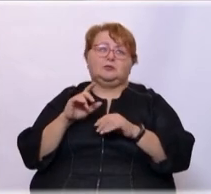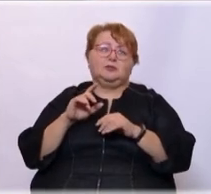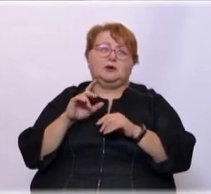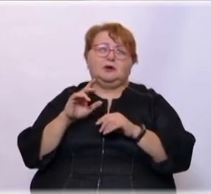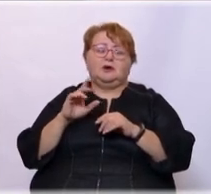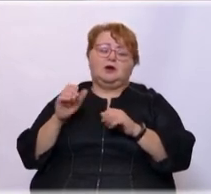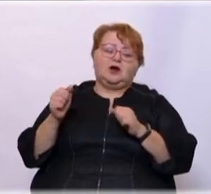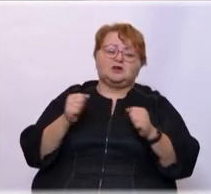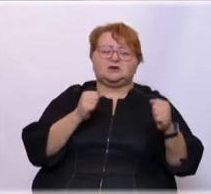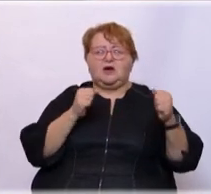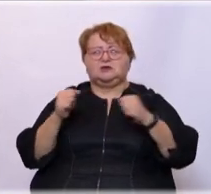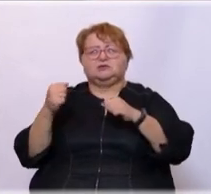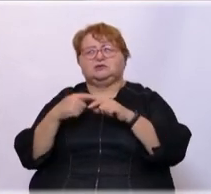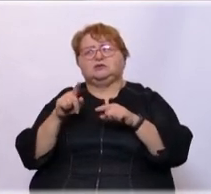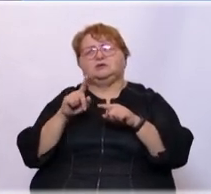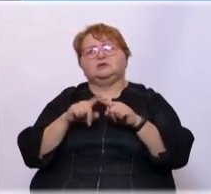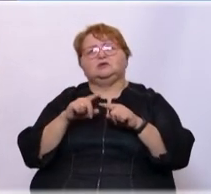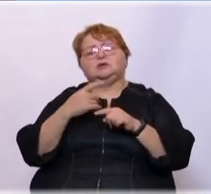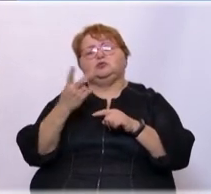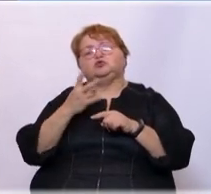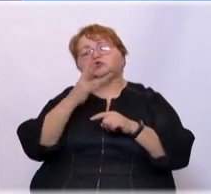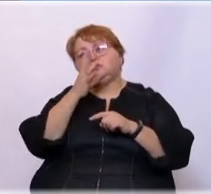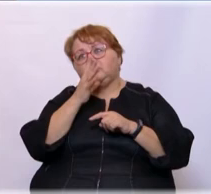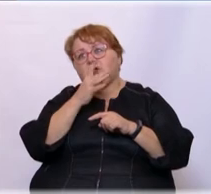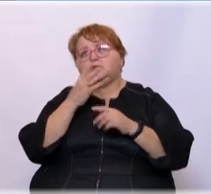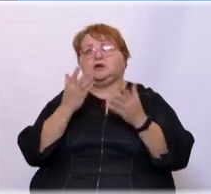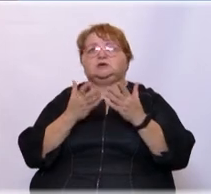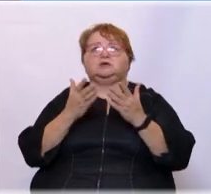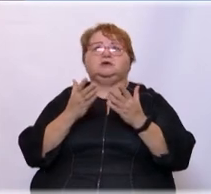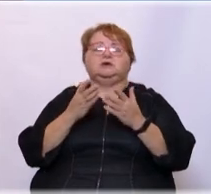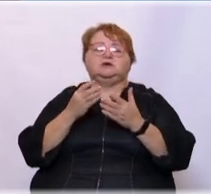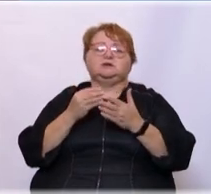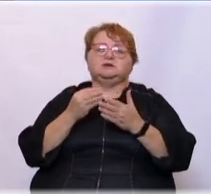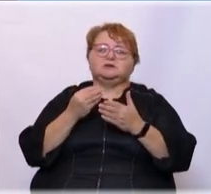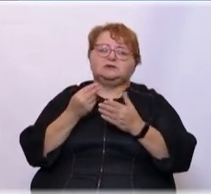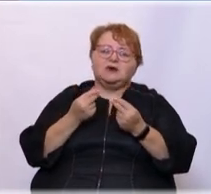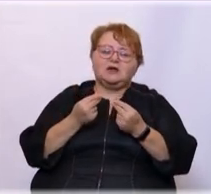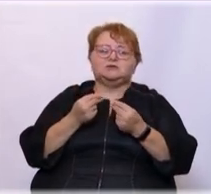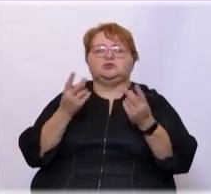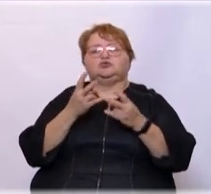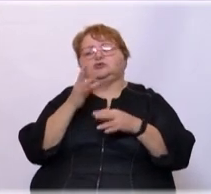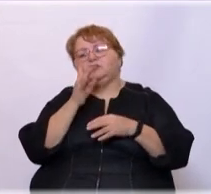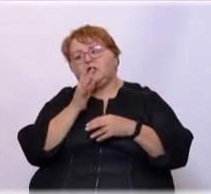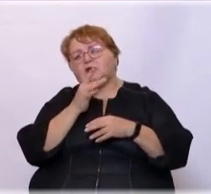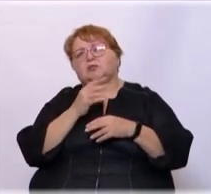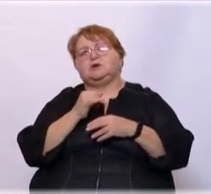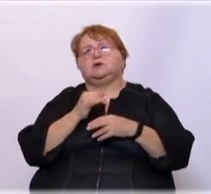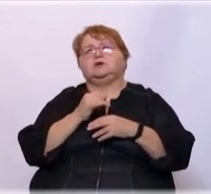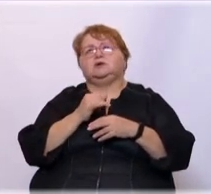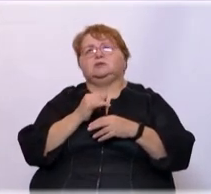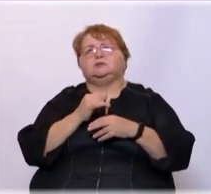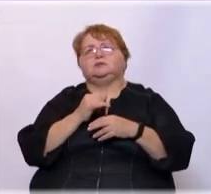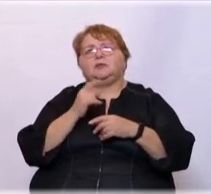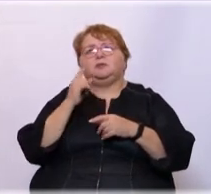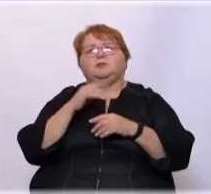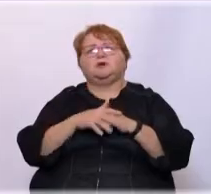как это раскачивается? Это нужно время или какой-то драйвер, чтобы… Средства, ну, первое время, средства и так далее. И понимание для чего?